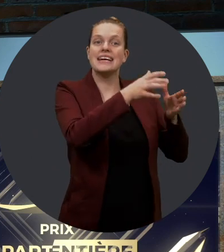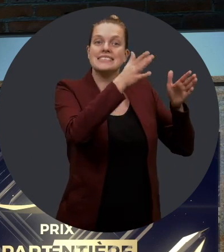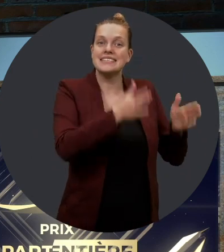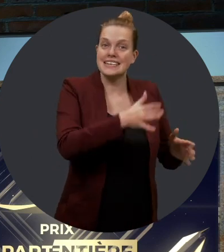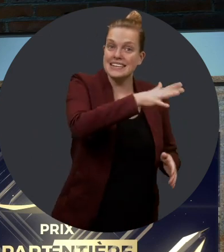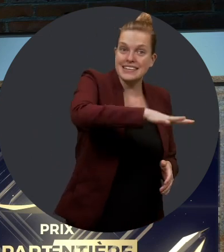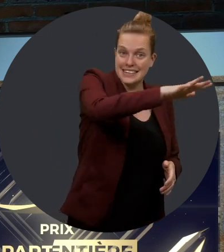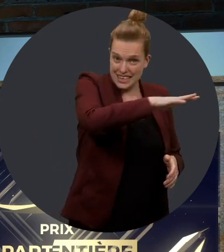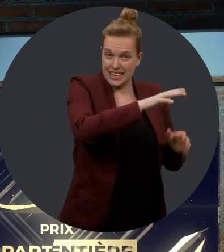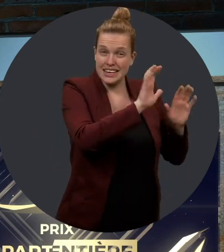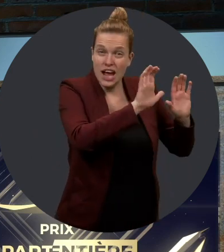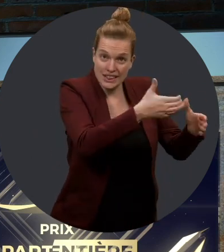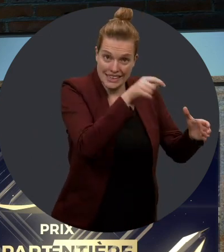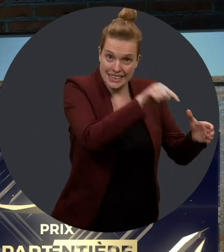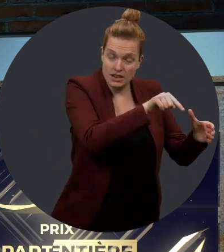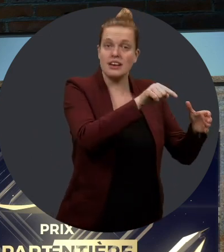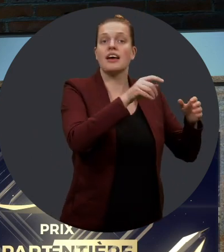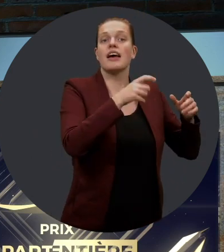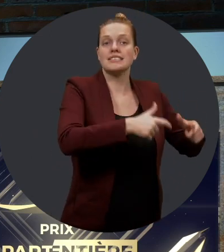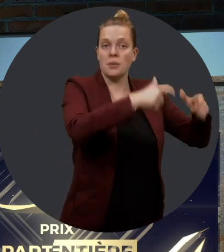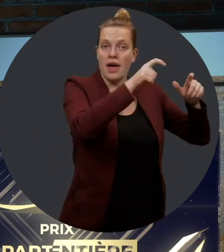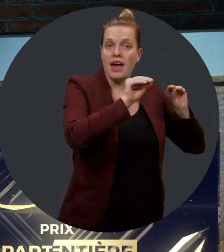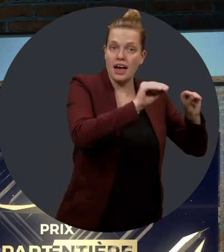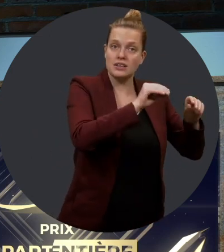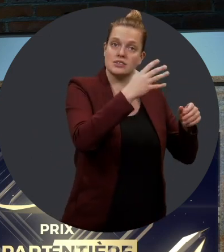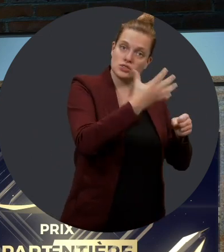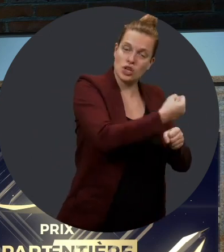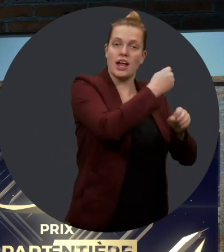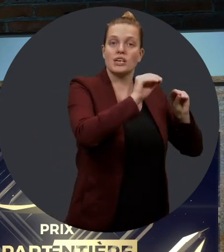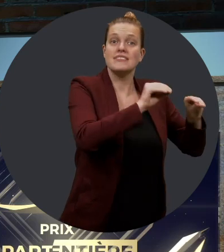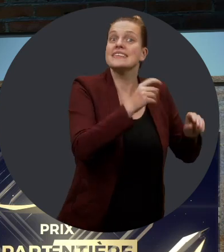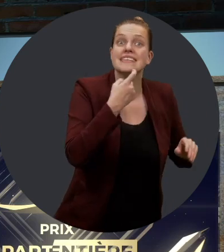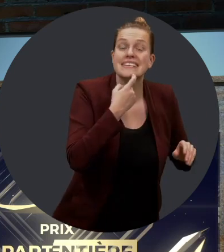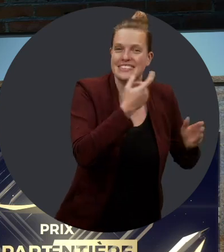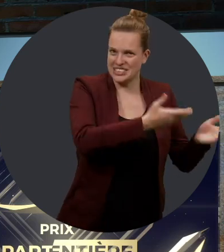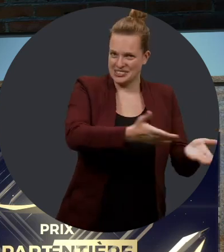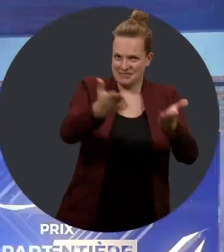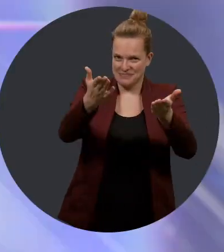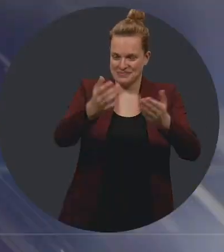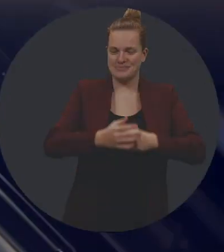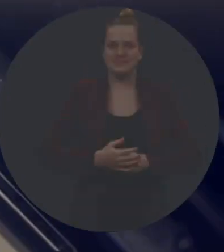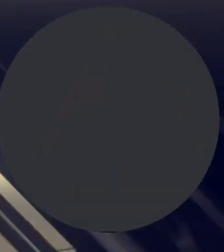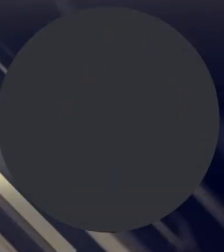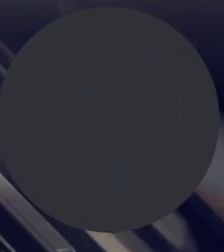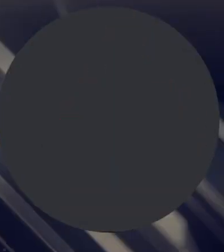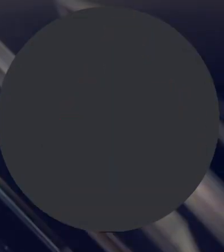finalistes de la catégorie « Établissement d'enseignement soutenant la réussite éducative » sont…